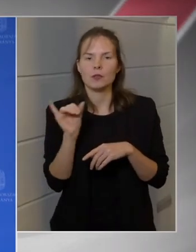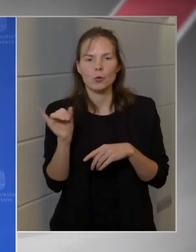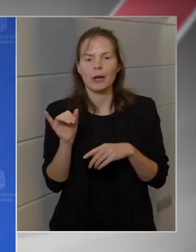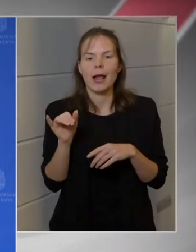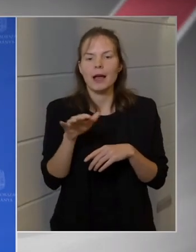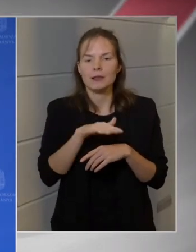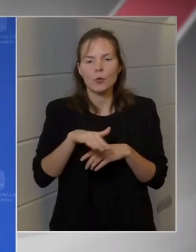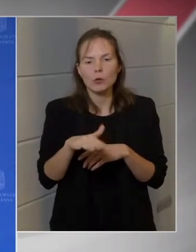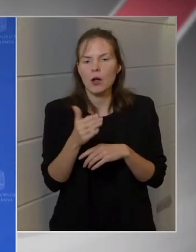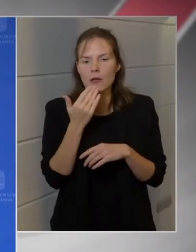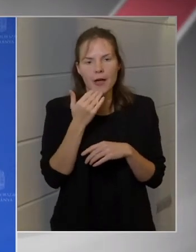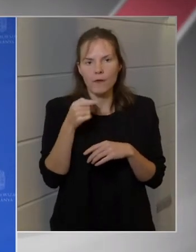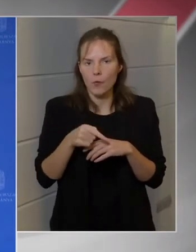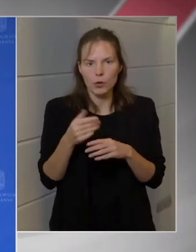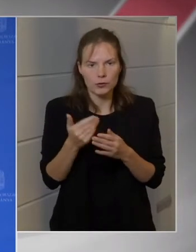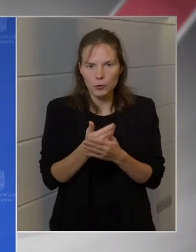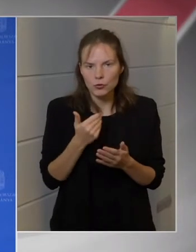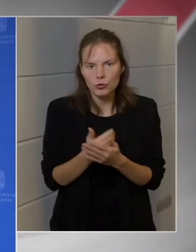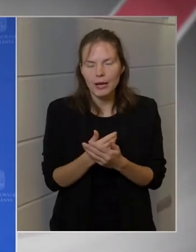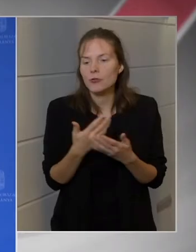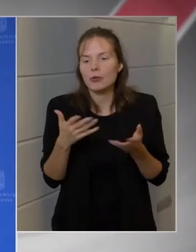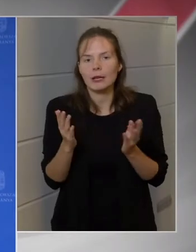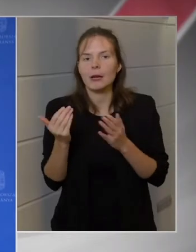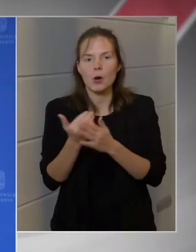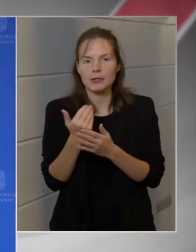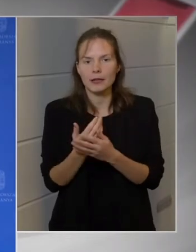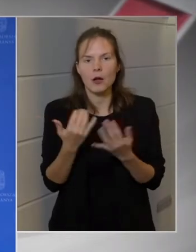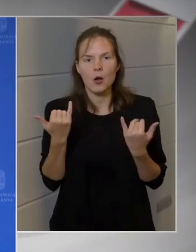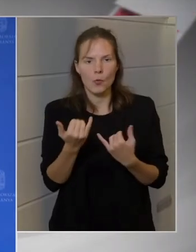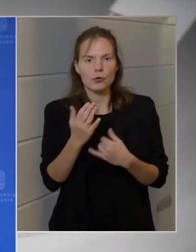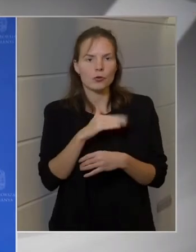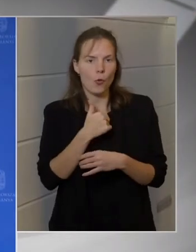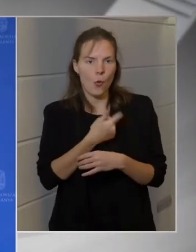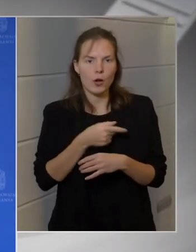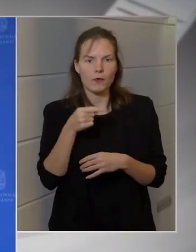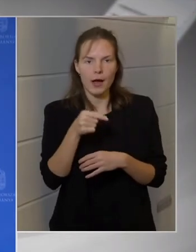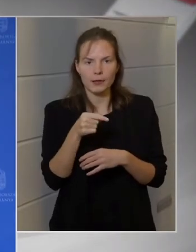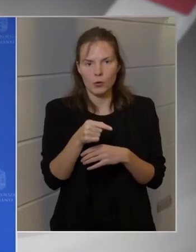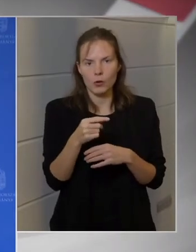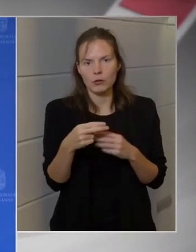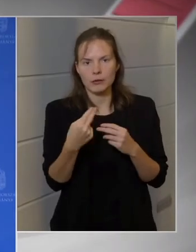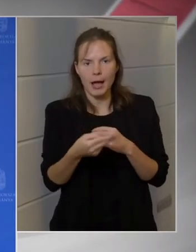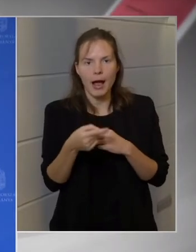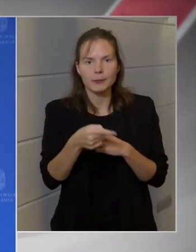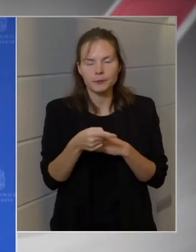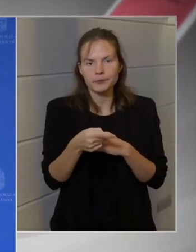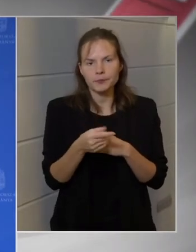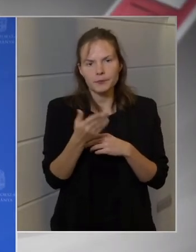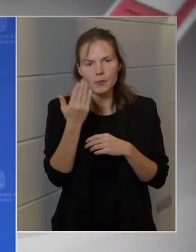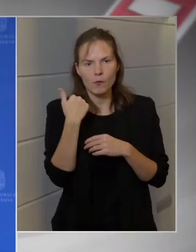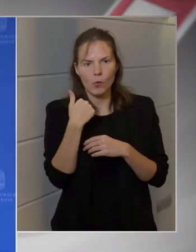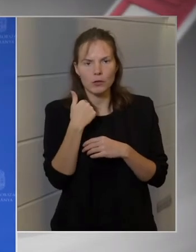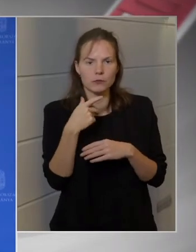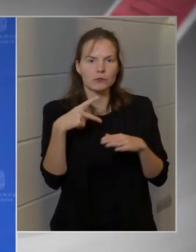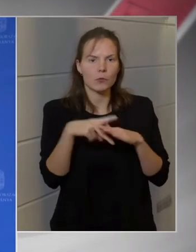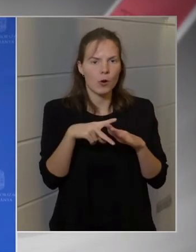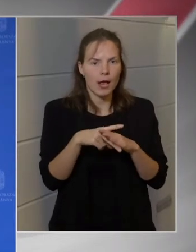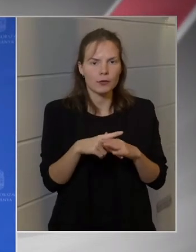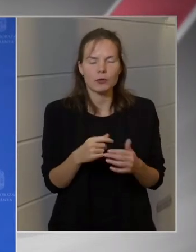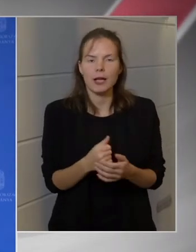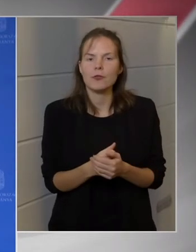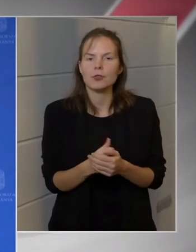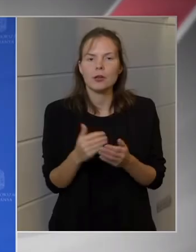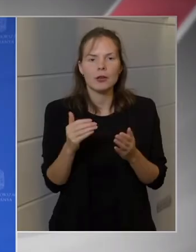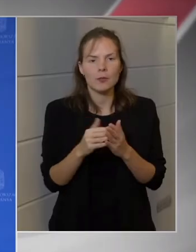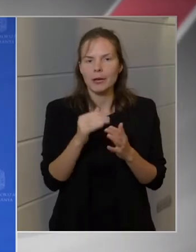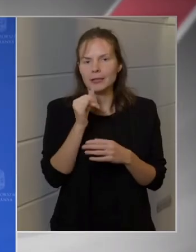rá szükséges, senki nem élt vele, most a horvátok éltek, de ők is 550 forintnál éltek, és egy hónapra a korvátozással. Nincs is